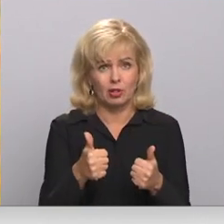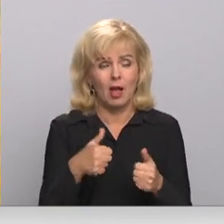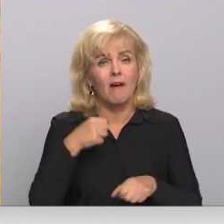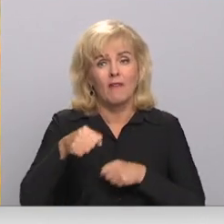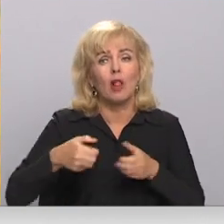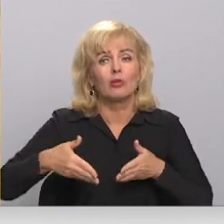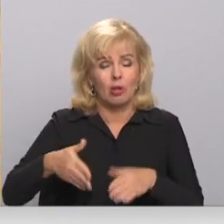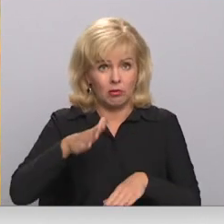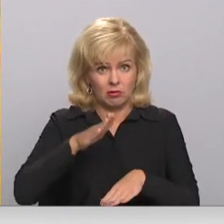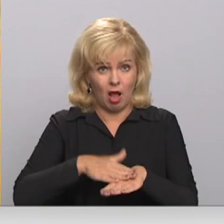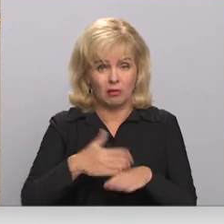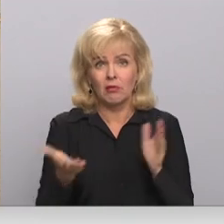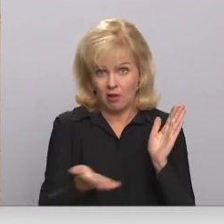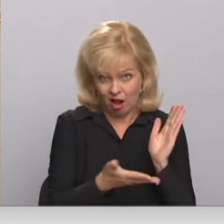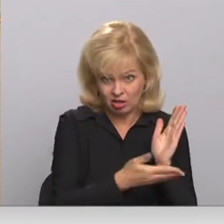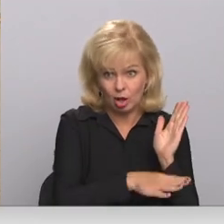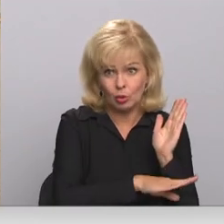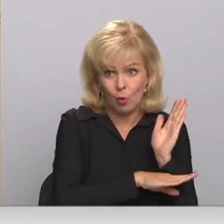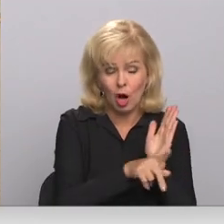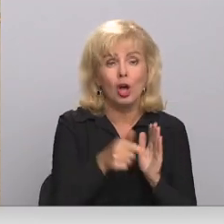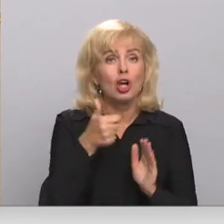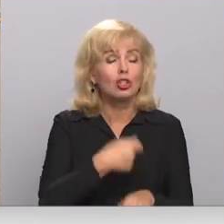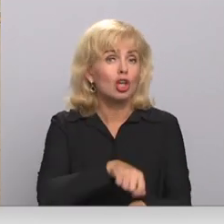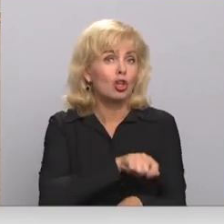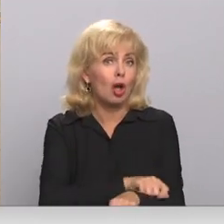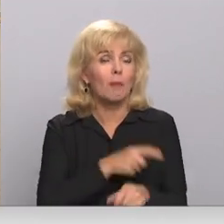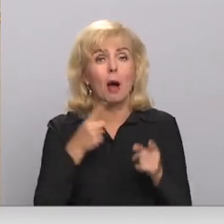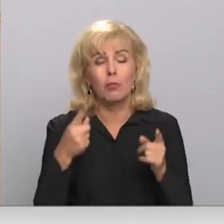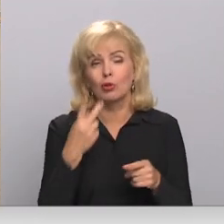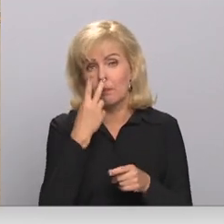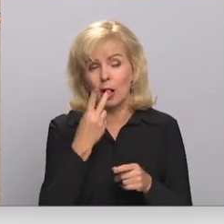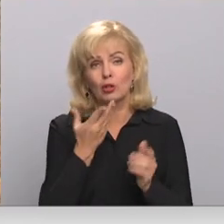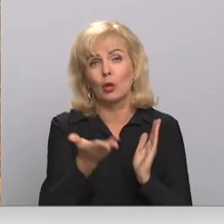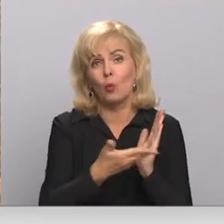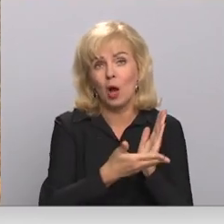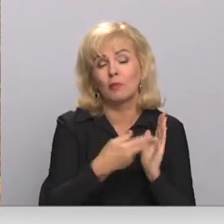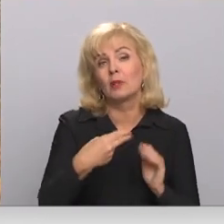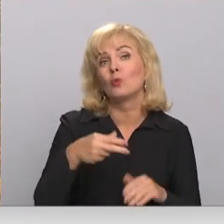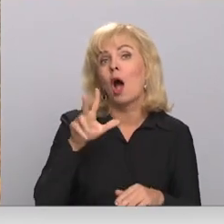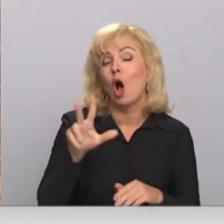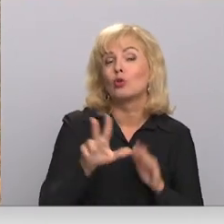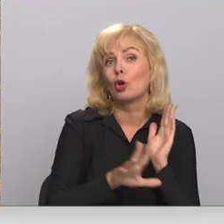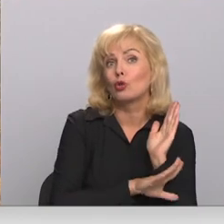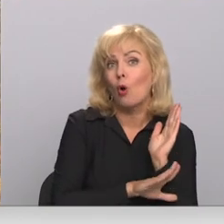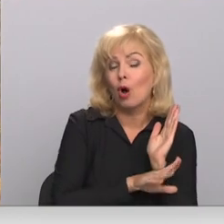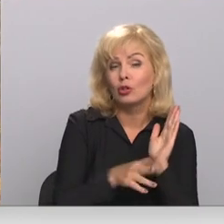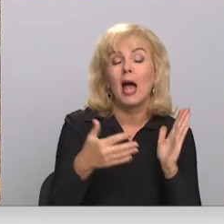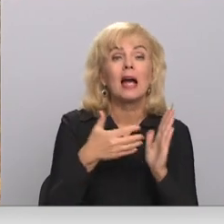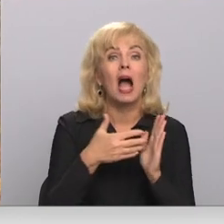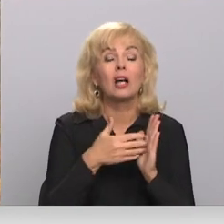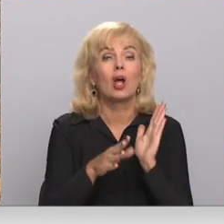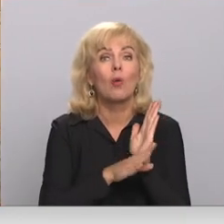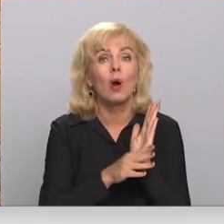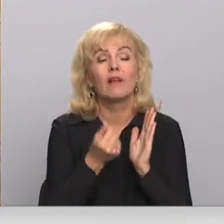Veloceliņa dēļ ir jācērt koki. Sešu kilometru posmā pārdzēts nozaģiet 28 kokus. No tiem kastaņu koki